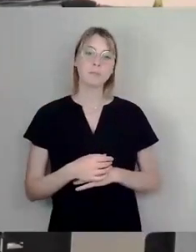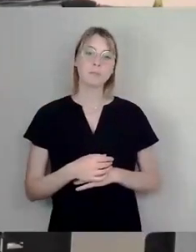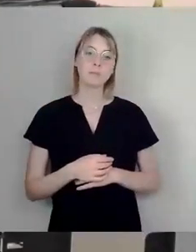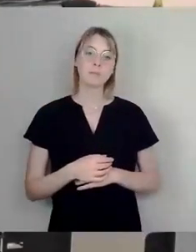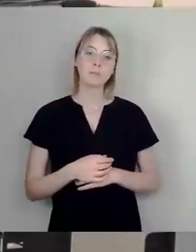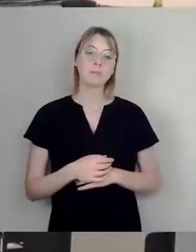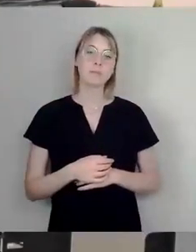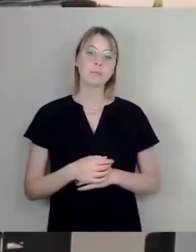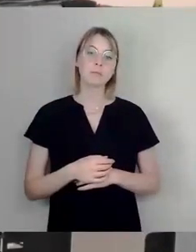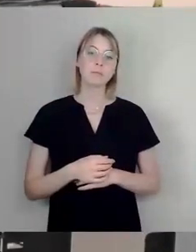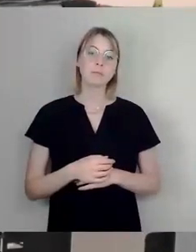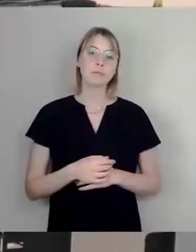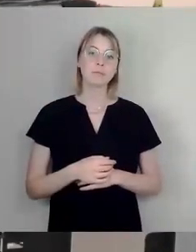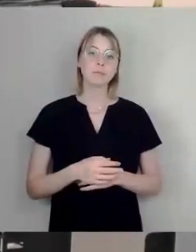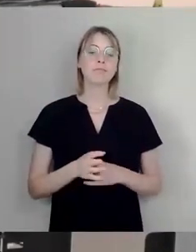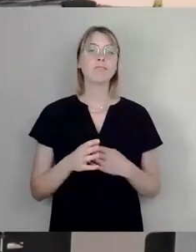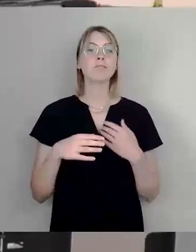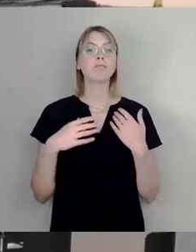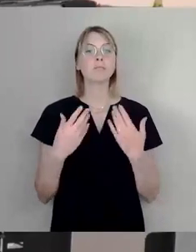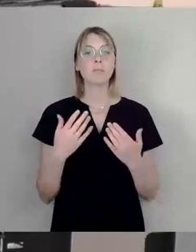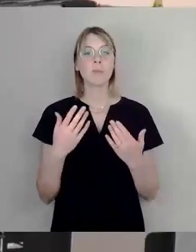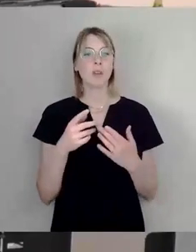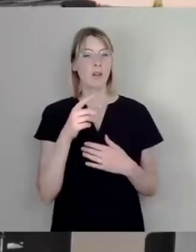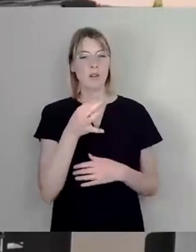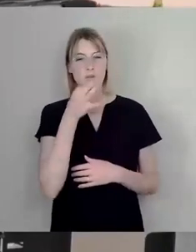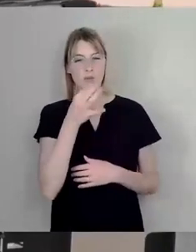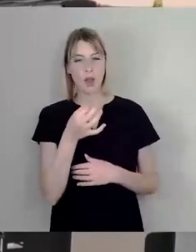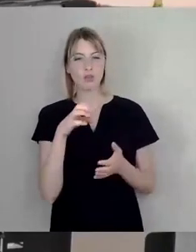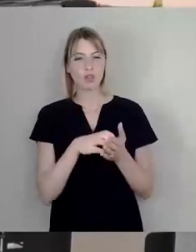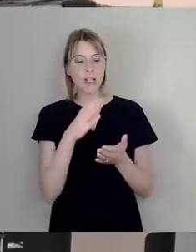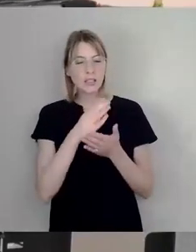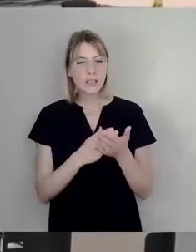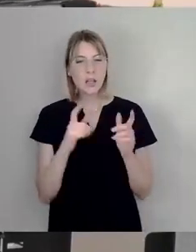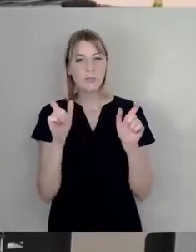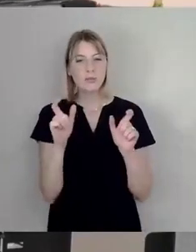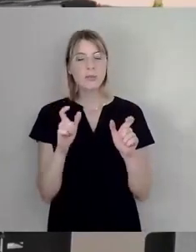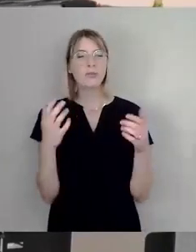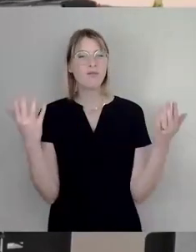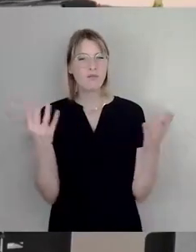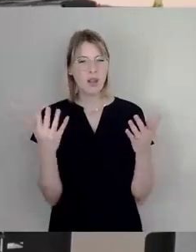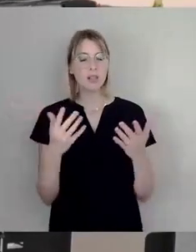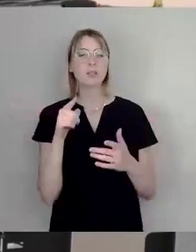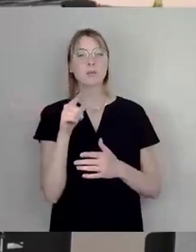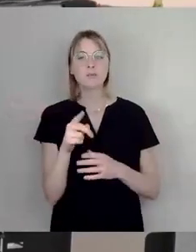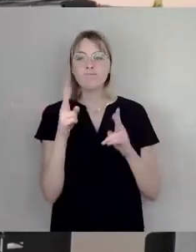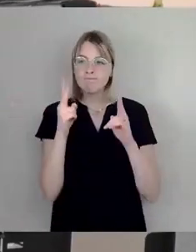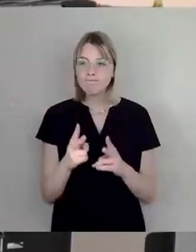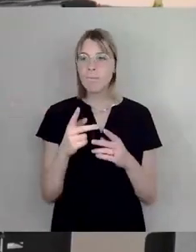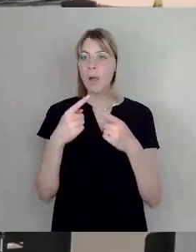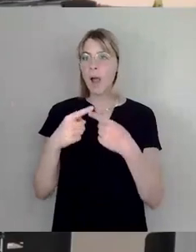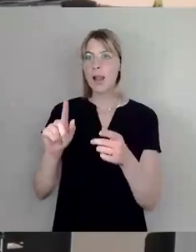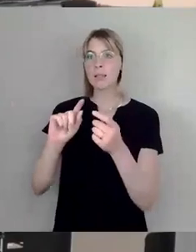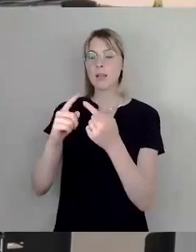überlegt, was ist eigentlich ein Stadtteilfest, das lebt halt genau davon, dass alles anders ist. Man tritt aus der Türe